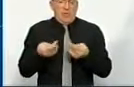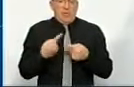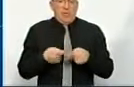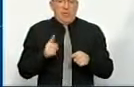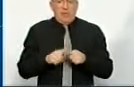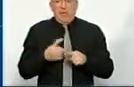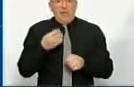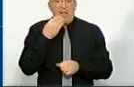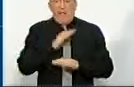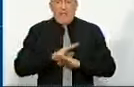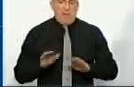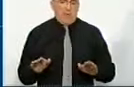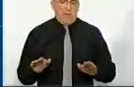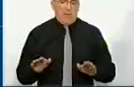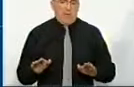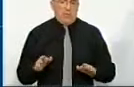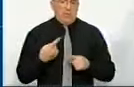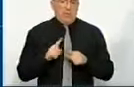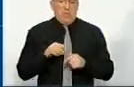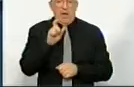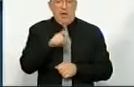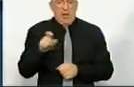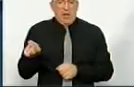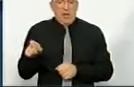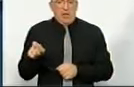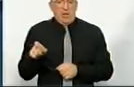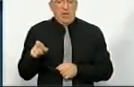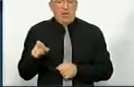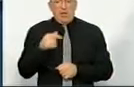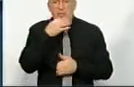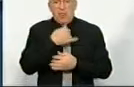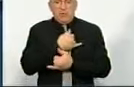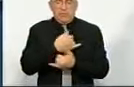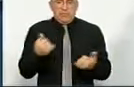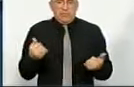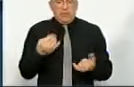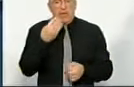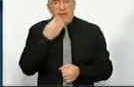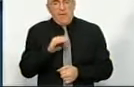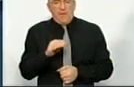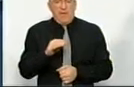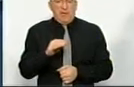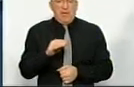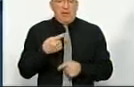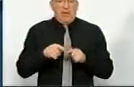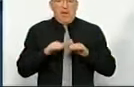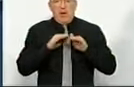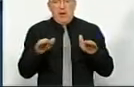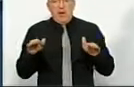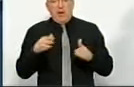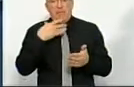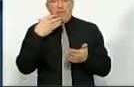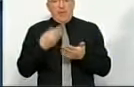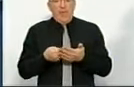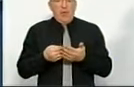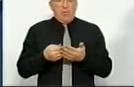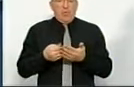чином іноді неефективно. Тому що кадровий склад не можна забезпечити якісний, ефективний, такий як на рівні в приватному